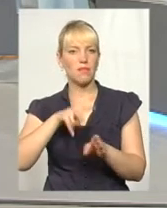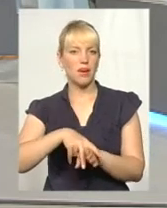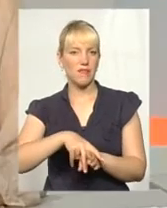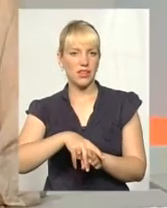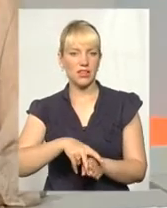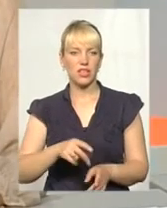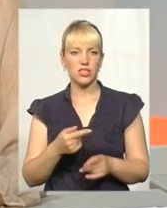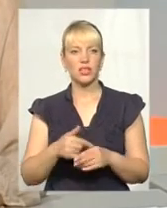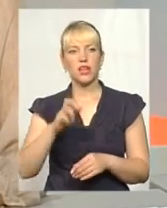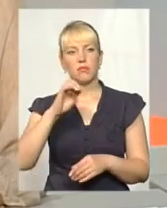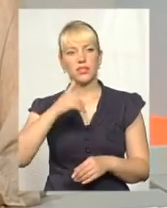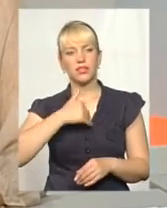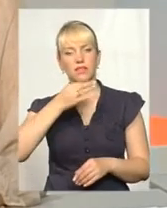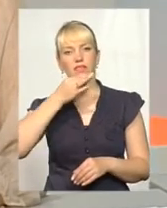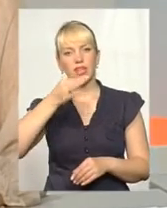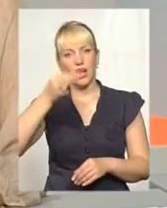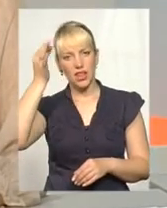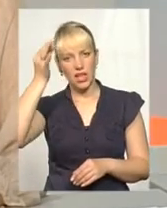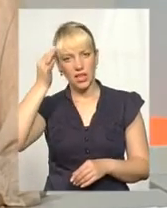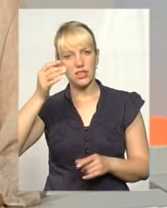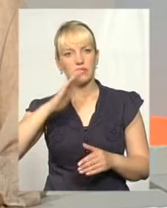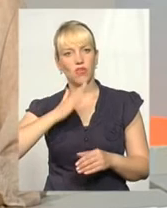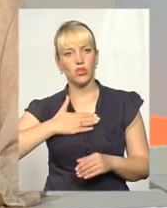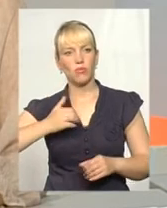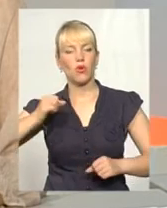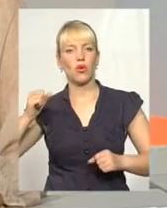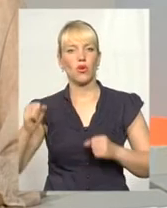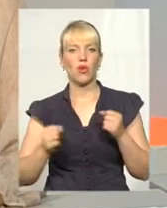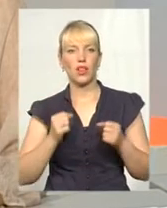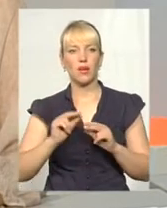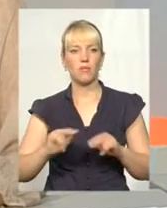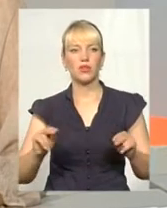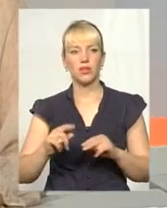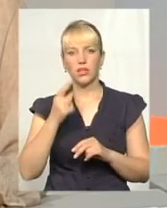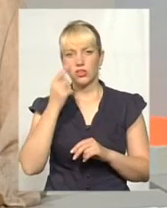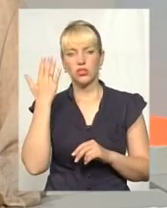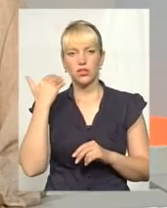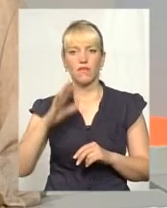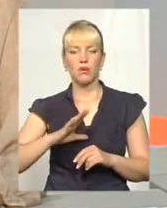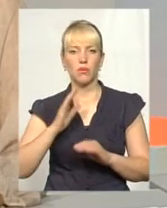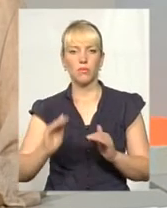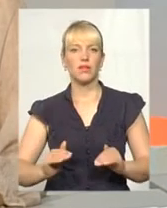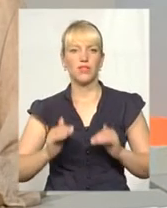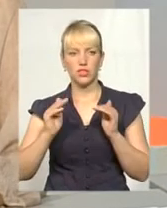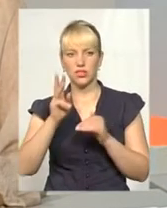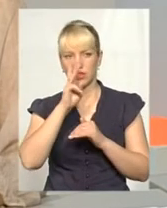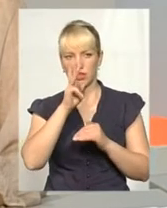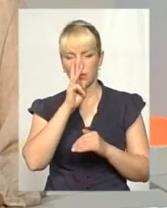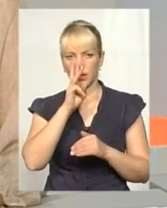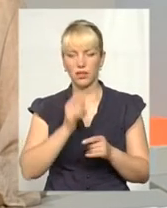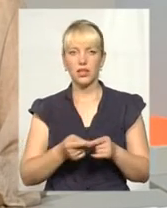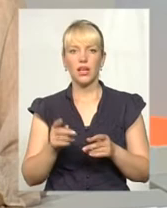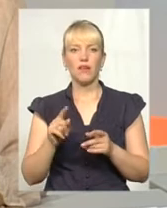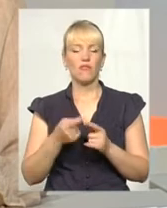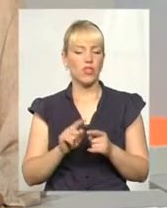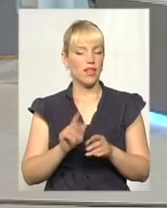Я хотів би нагадати своїм колегам-педагогам, що нещодавно відбулося підвищення заробітної платні, хай вона